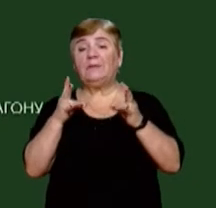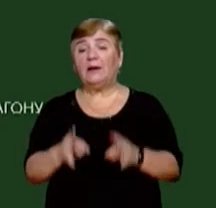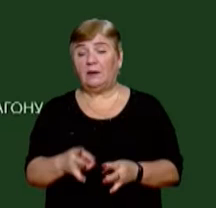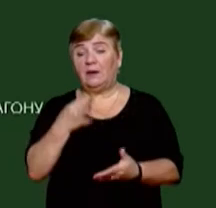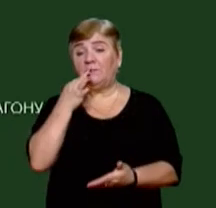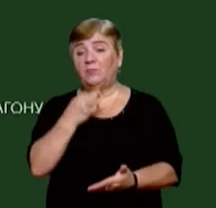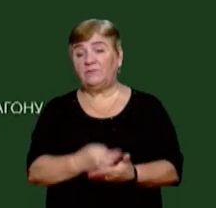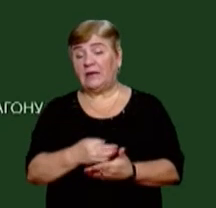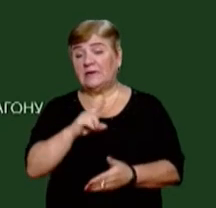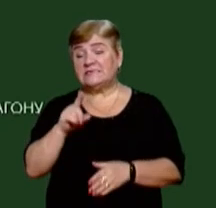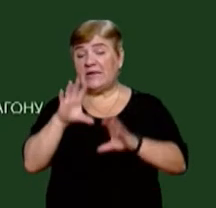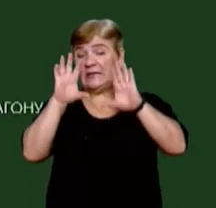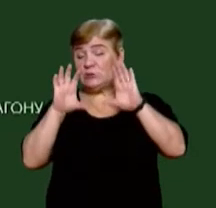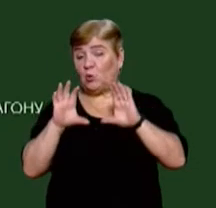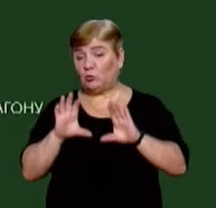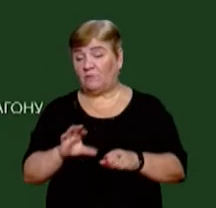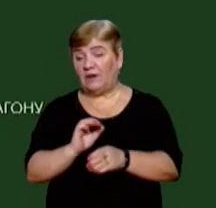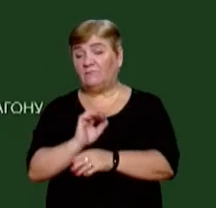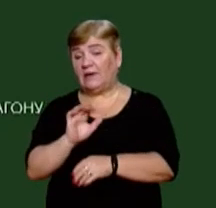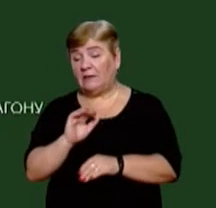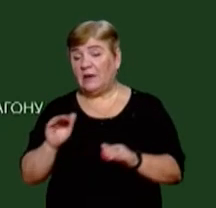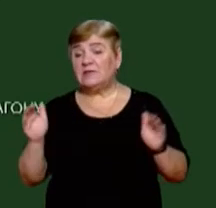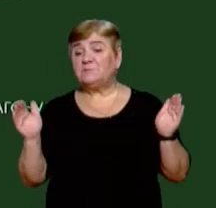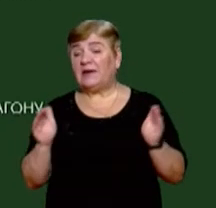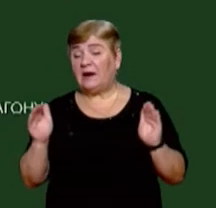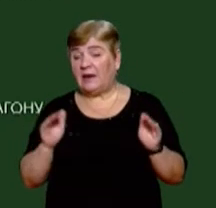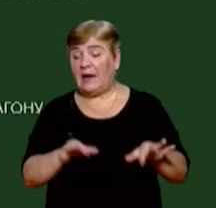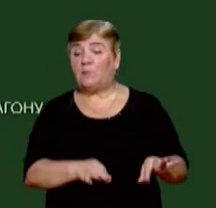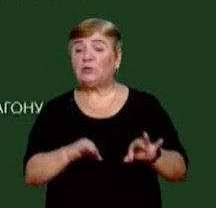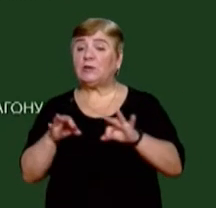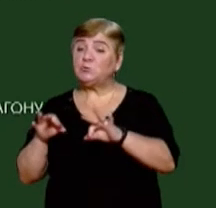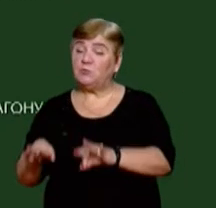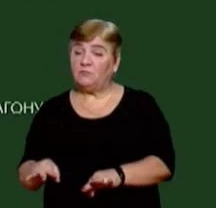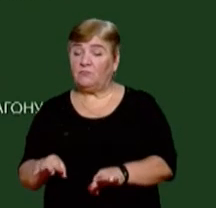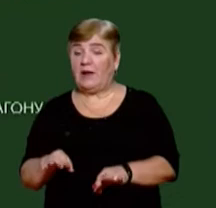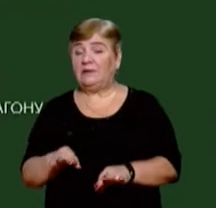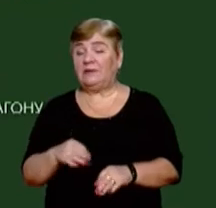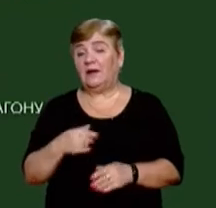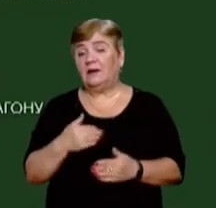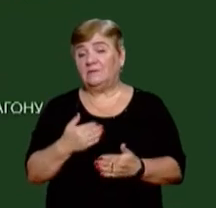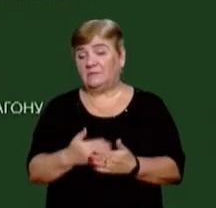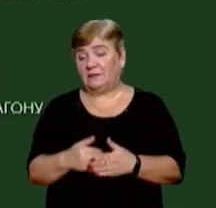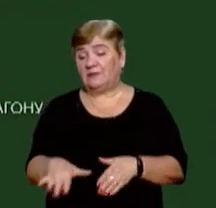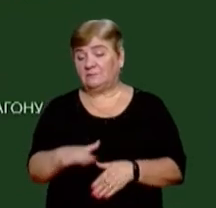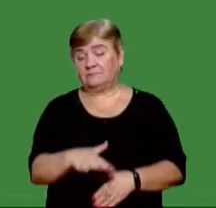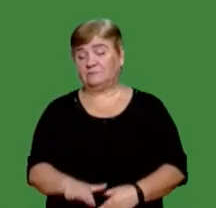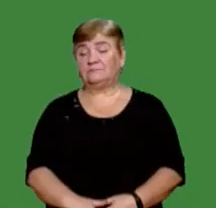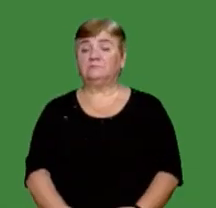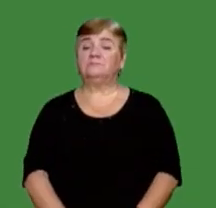відповідальність за незаконне виготовлення, зберігання збут або транспортування з метою буту підакцизних аварів.